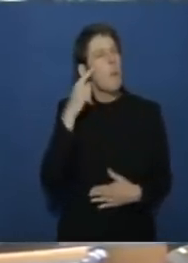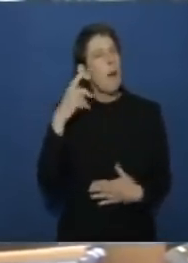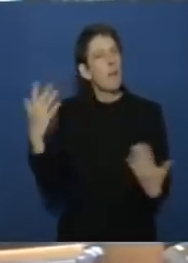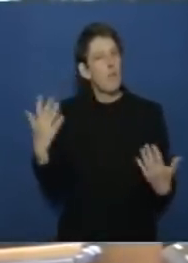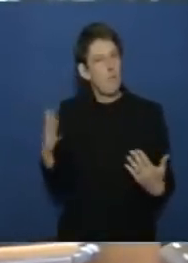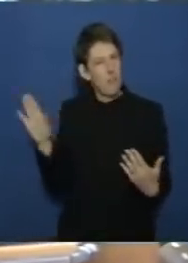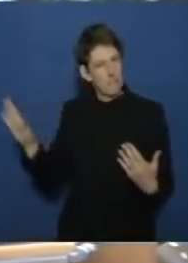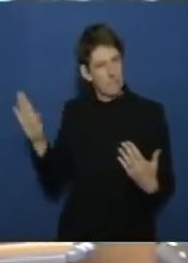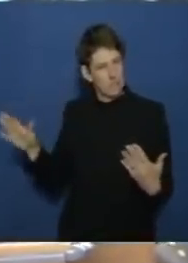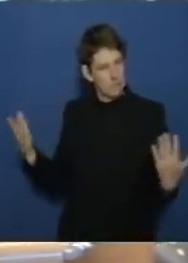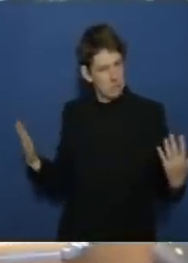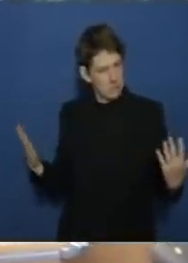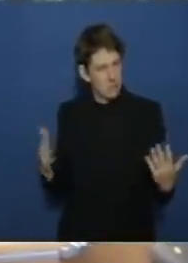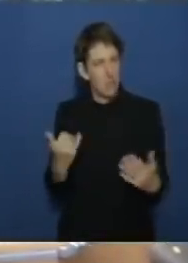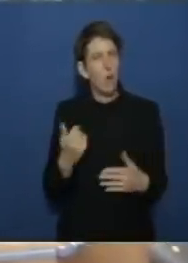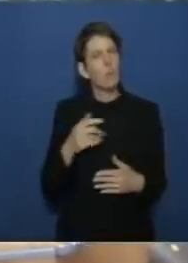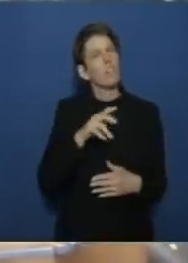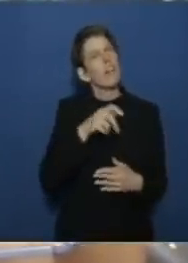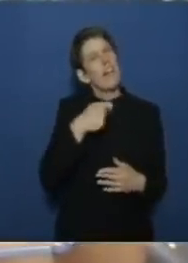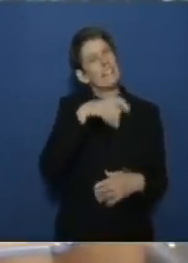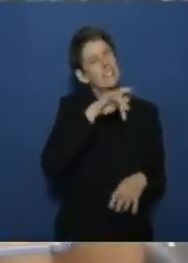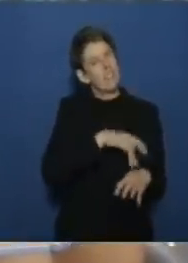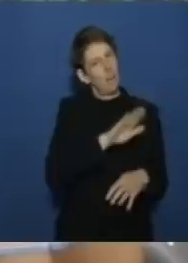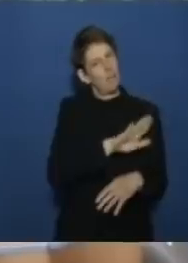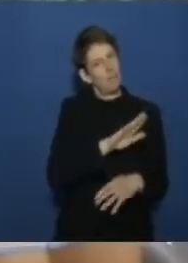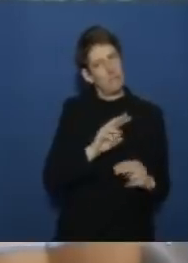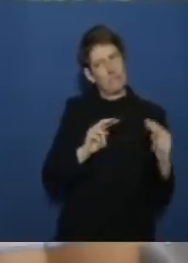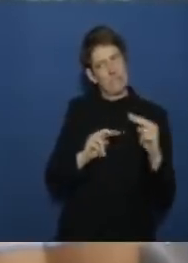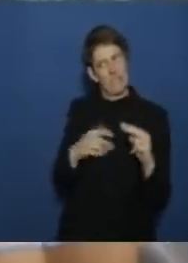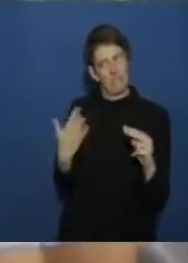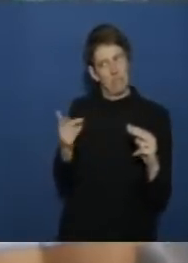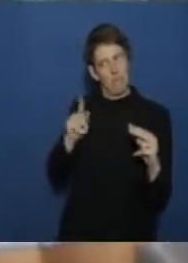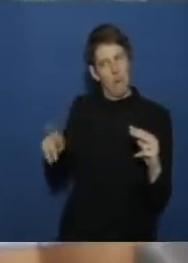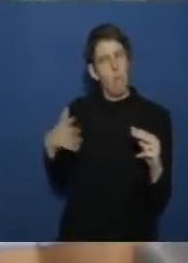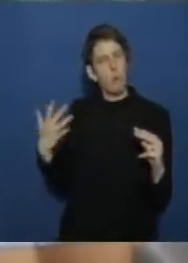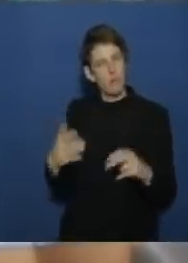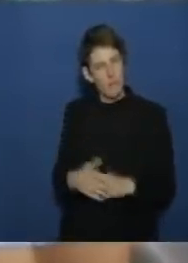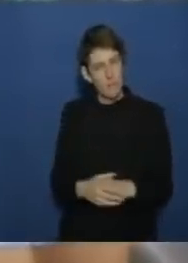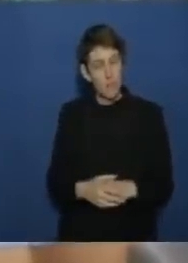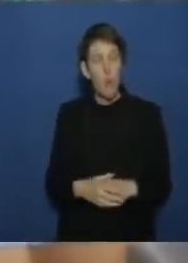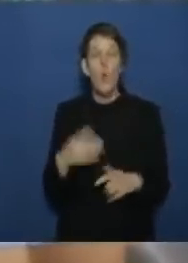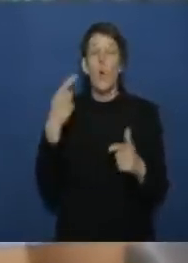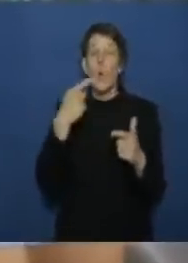und noch eine wichtigere frage sie war ja mehrmals